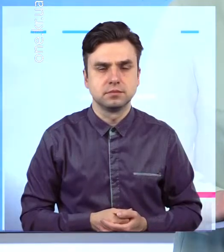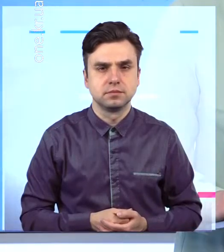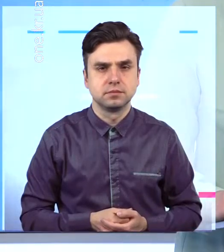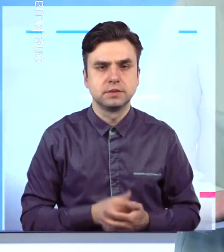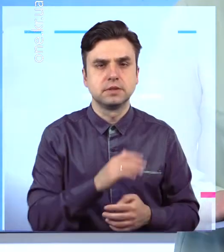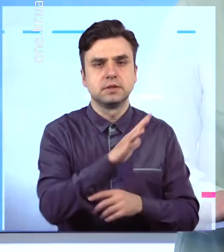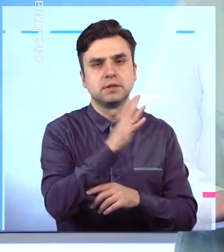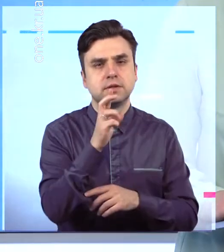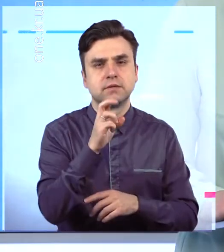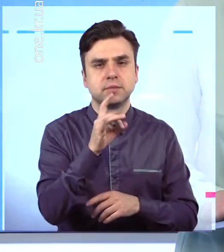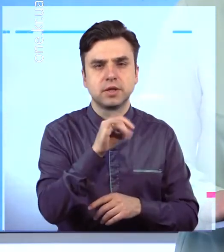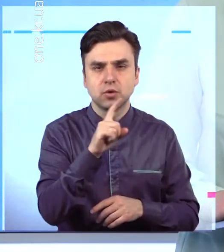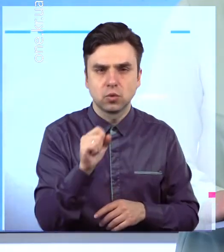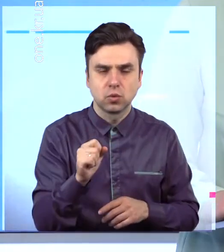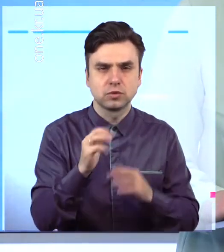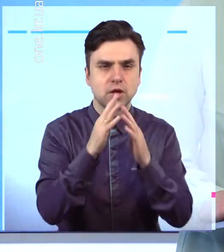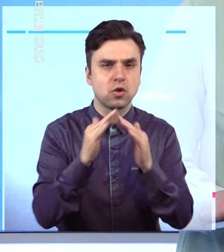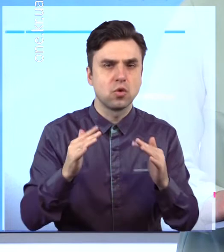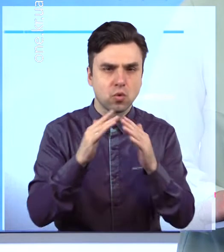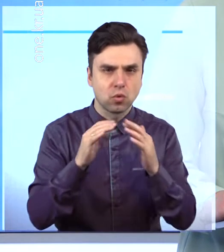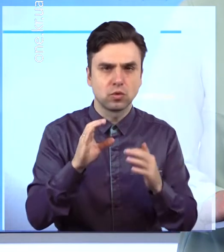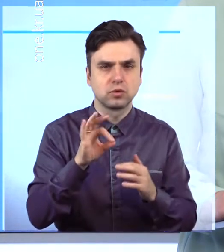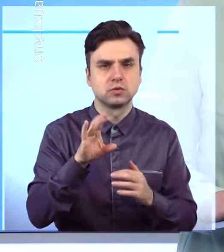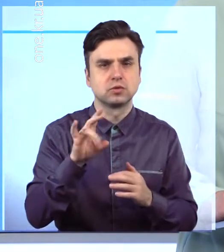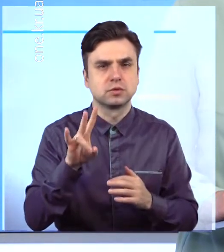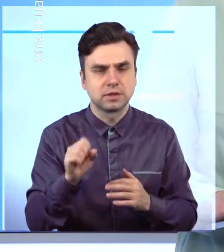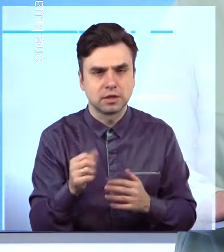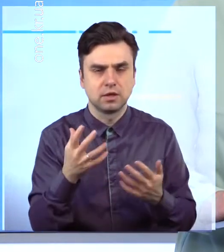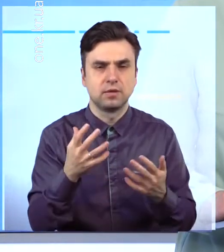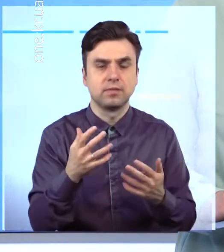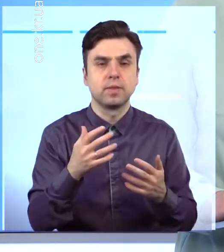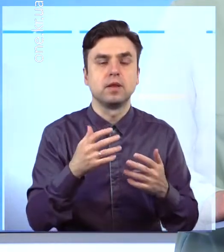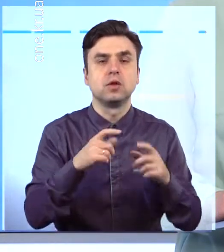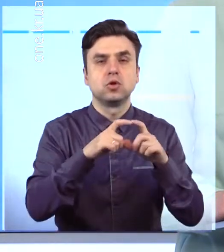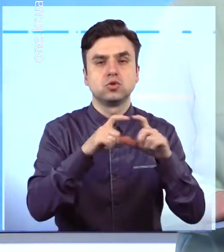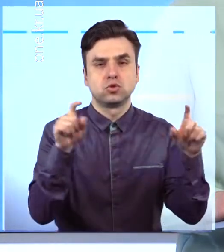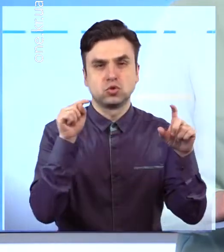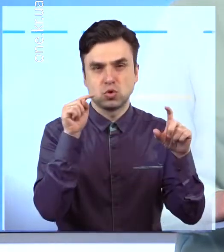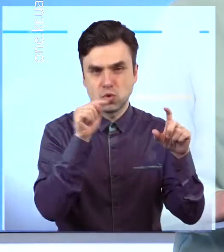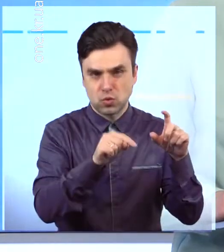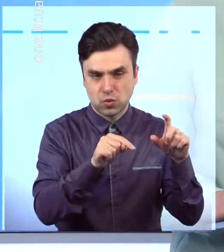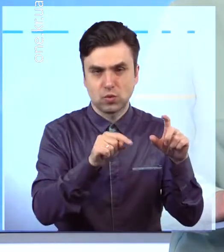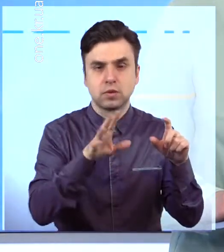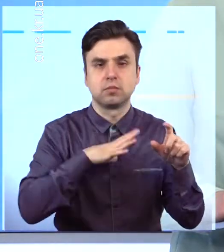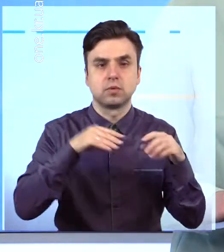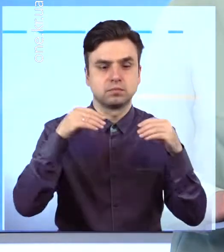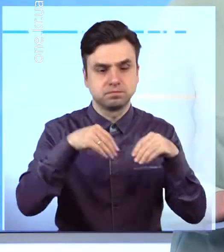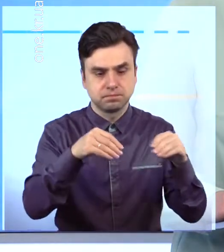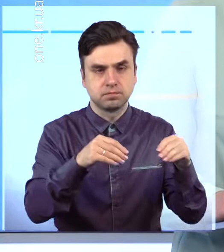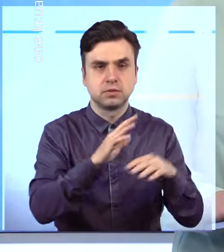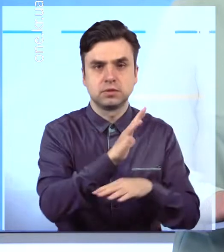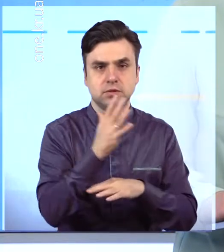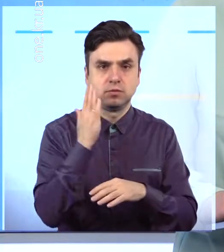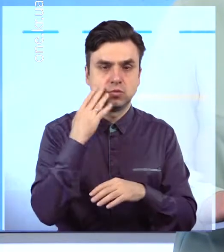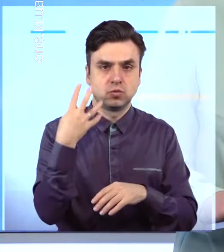Берези, ялинки, сосни та самшит на території Вальдорфської школи з'явилися майже 40 нових саджанців дерев та кущів. Їх